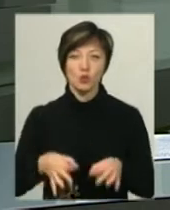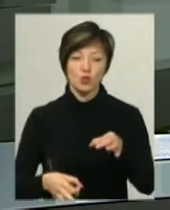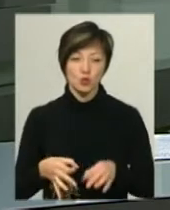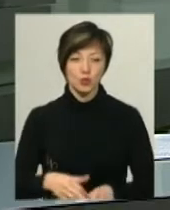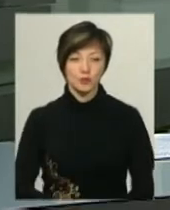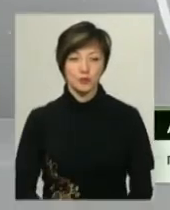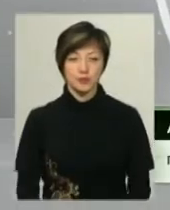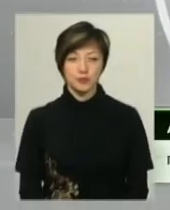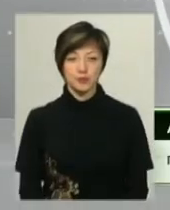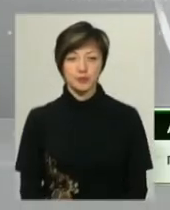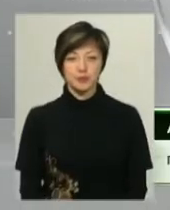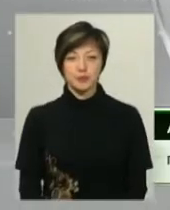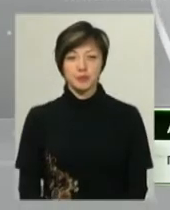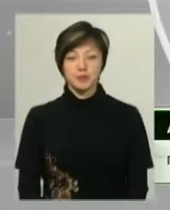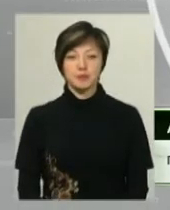Плінська.